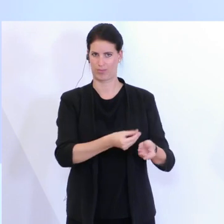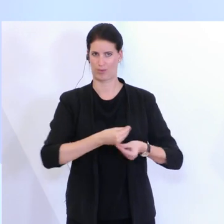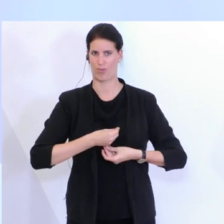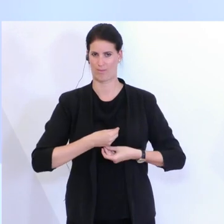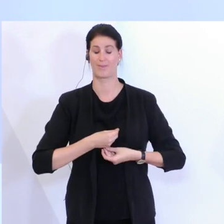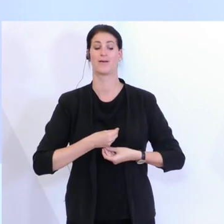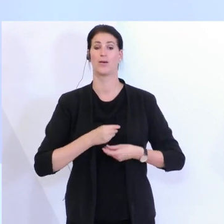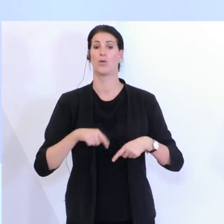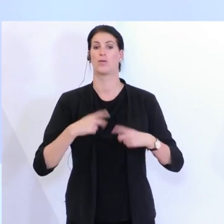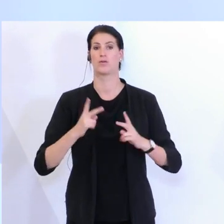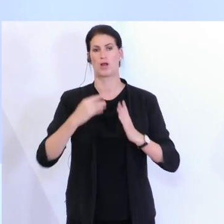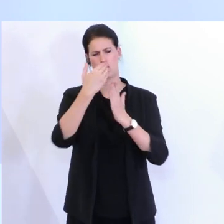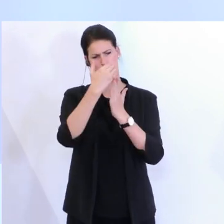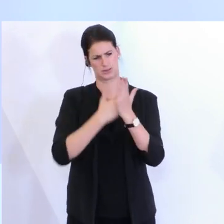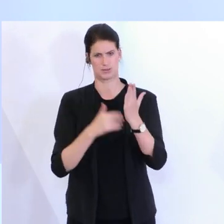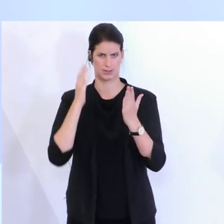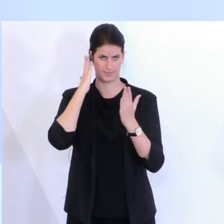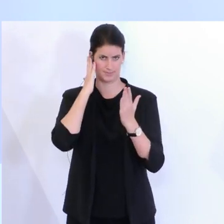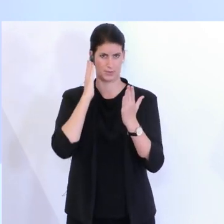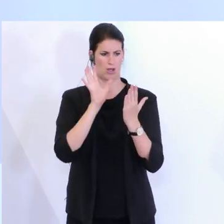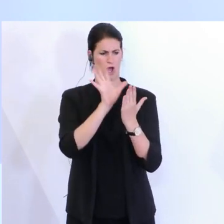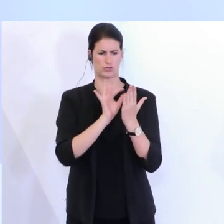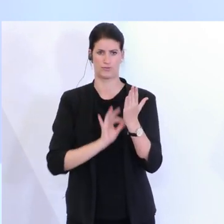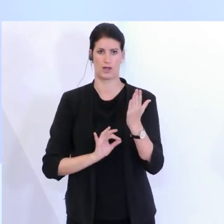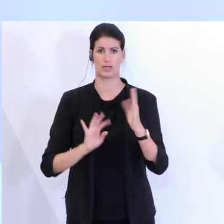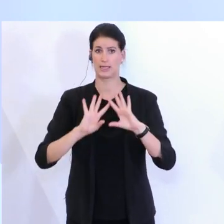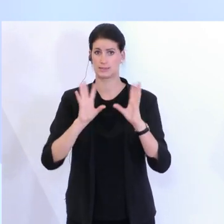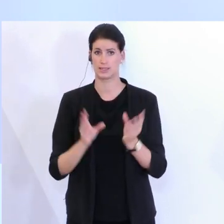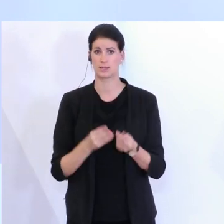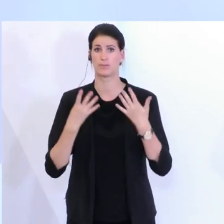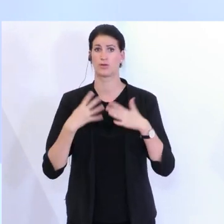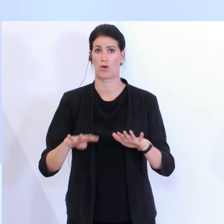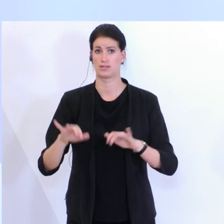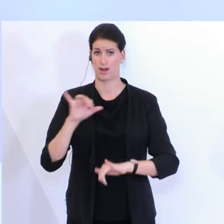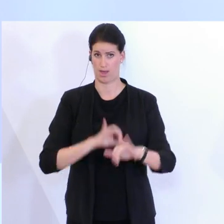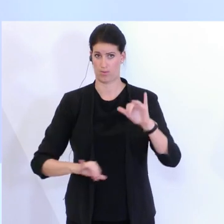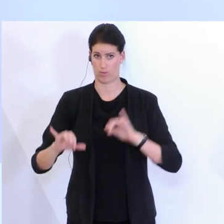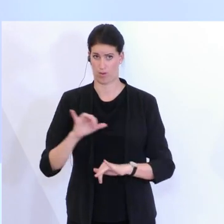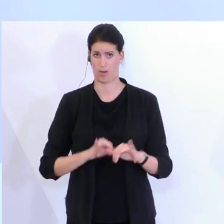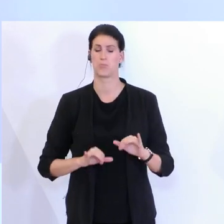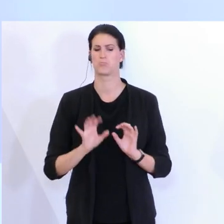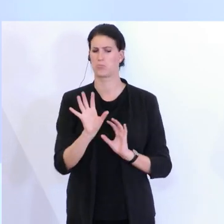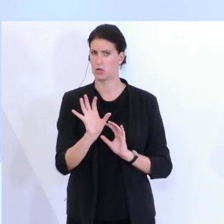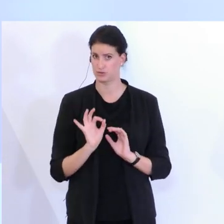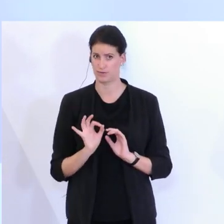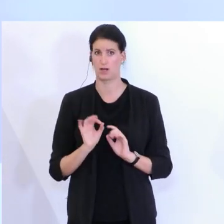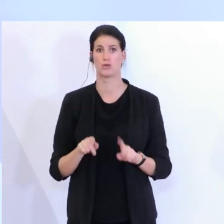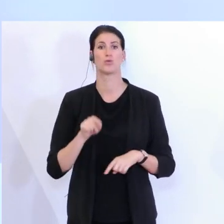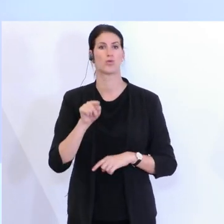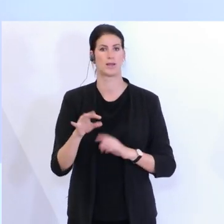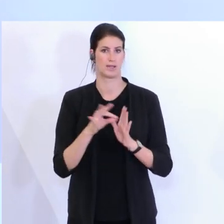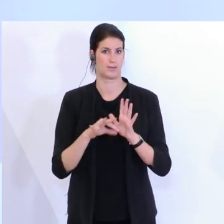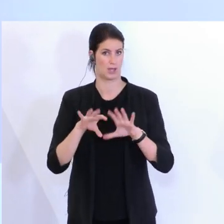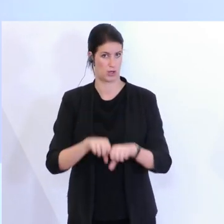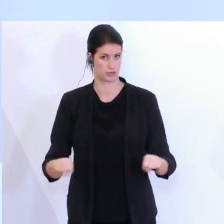einer Liste auswählen von rund zurzeit 19 Laboren, mit denen einen Termin vereinbaren, die Abstrichabnahme